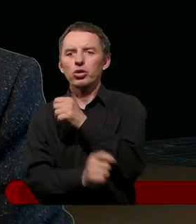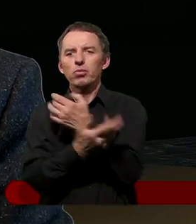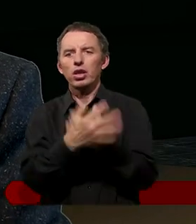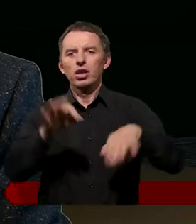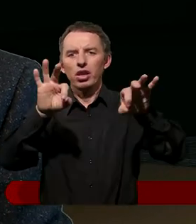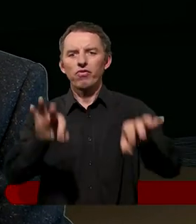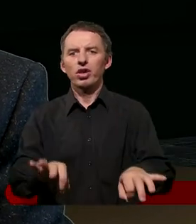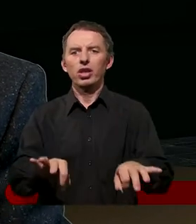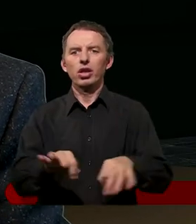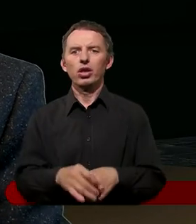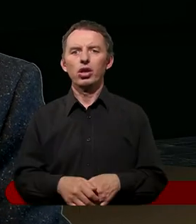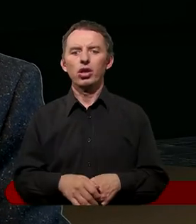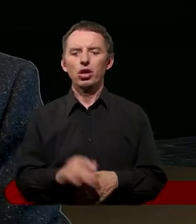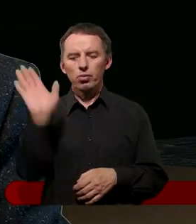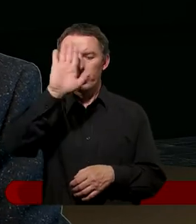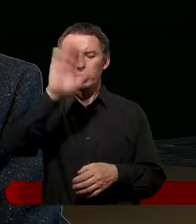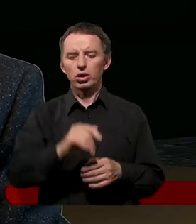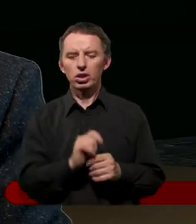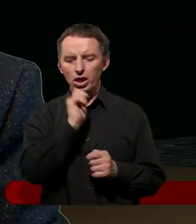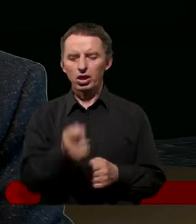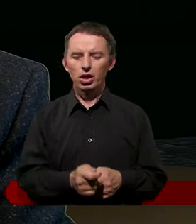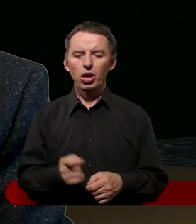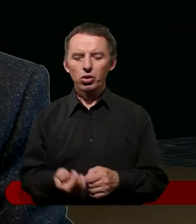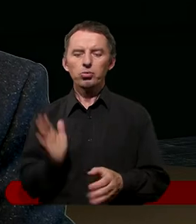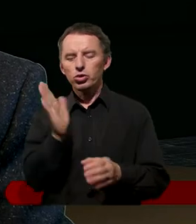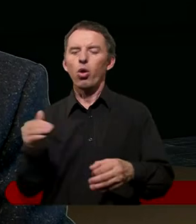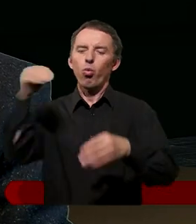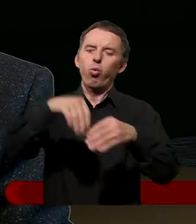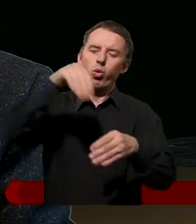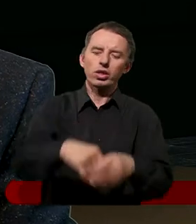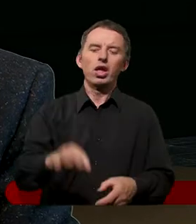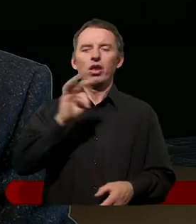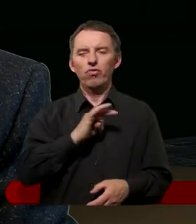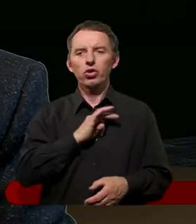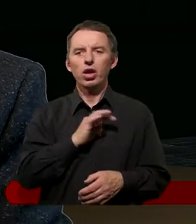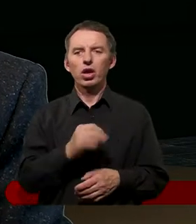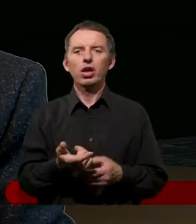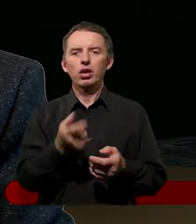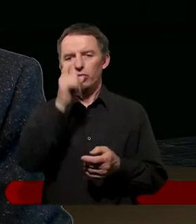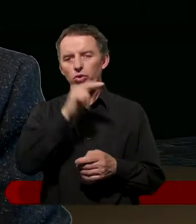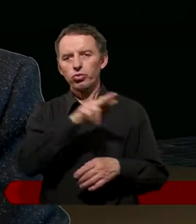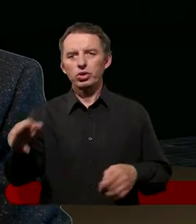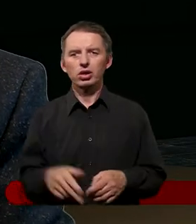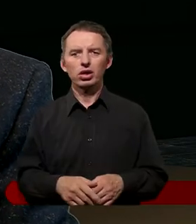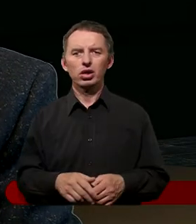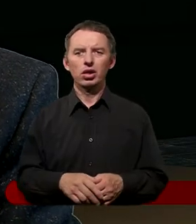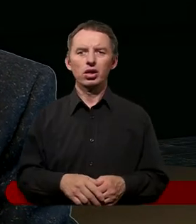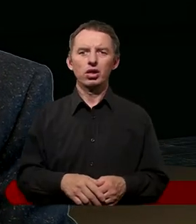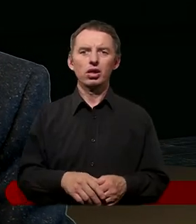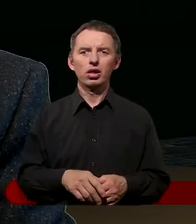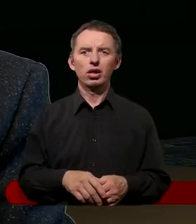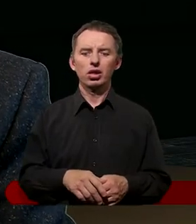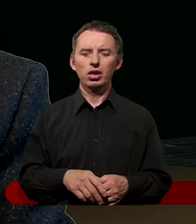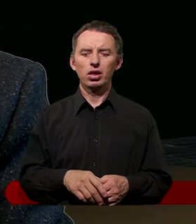trochę pokory dojdzie do głosu gorzej, tak od razu już ładujemy swoją opinię i mówimy. To naprawdę jest trudne,